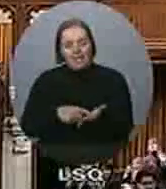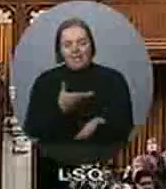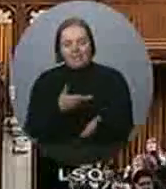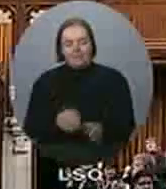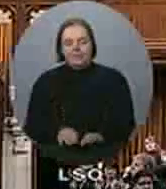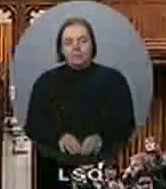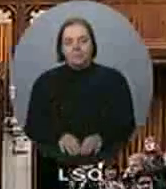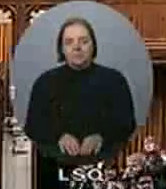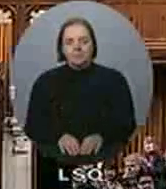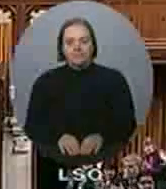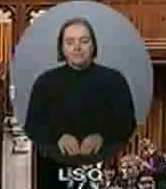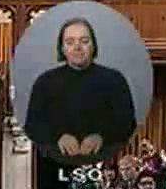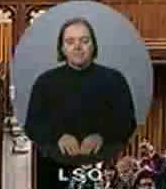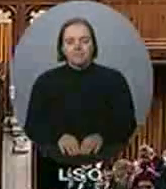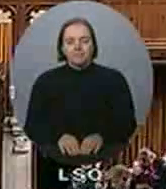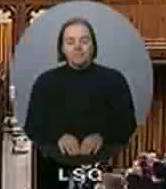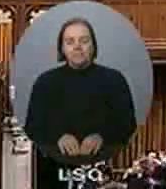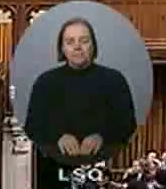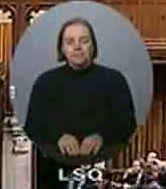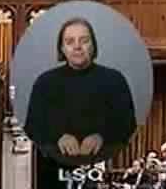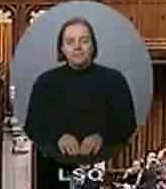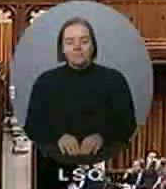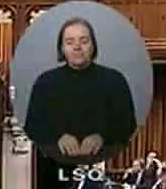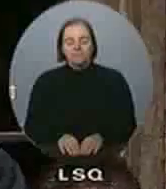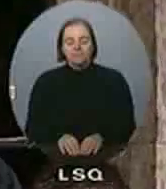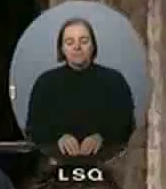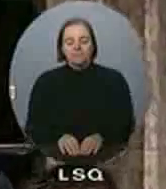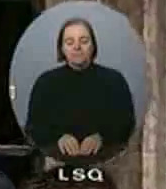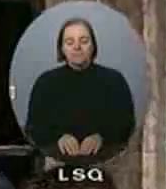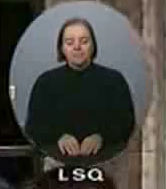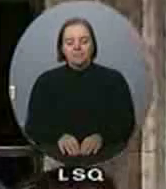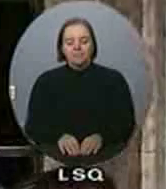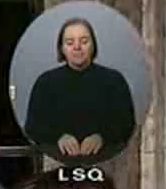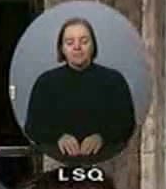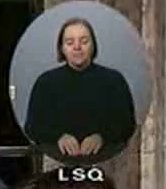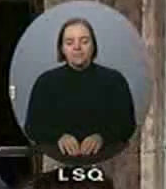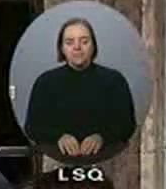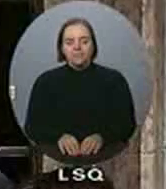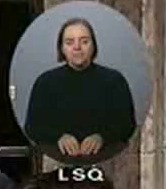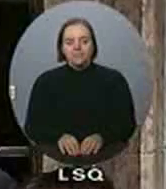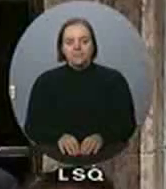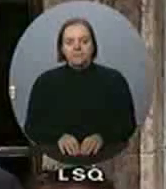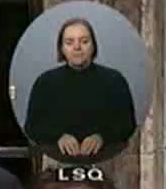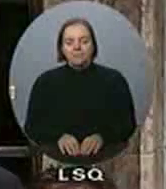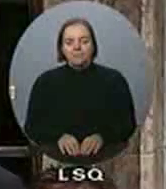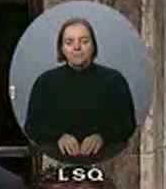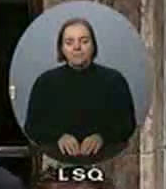Le ministre des Ressources naturelles. Monsieur le Président,